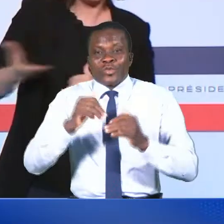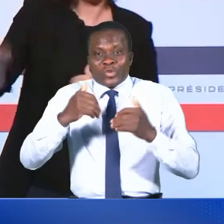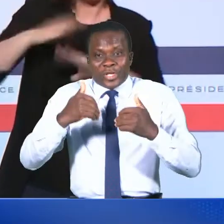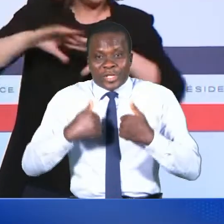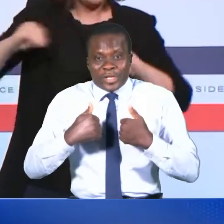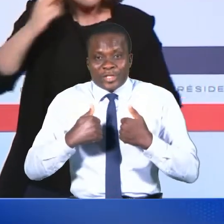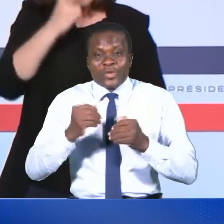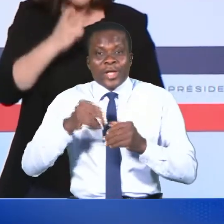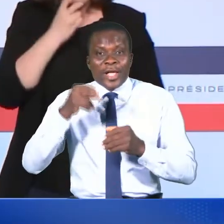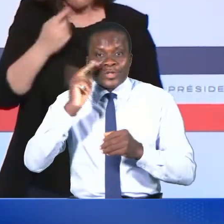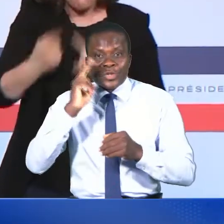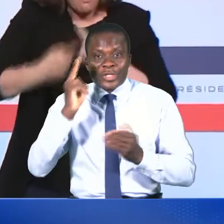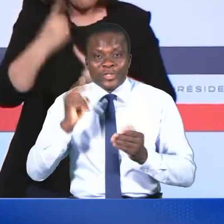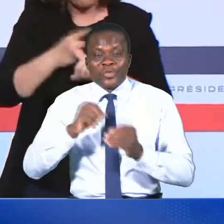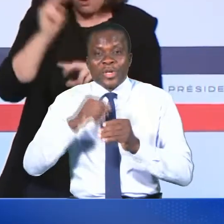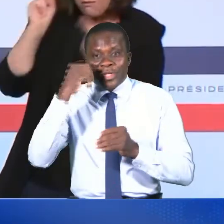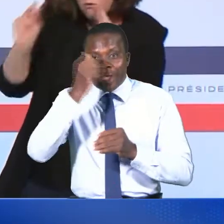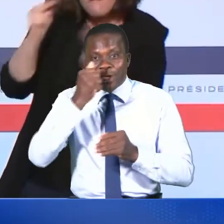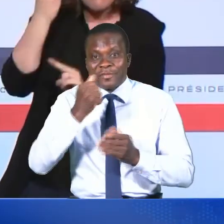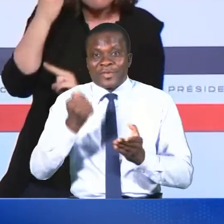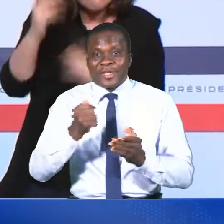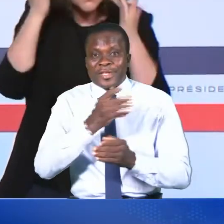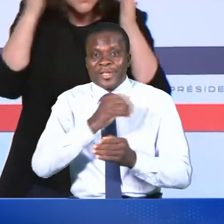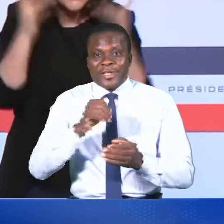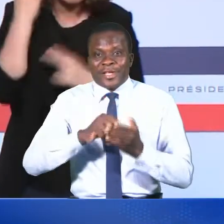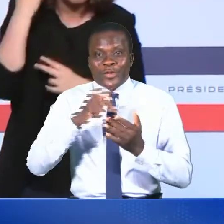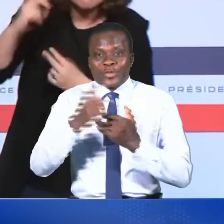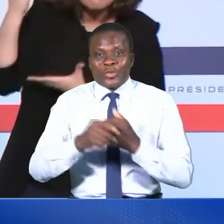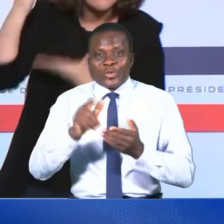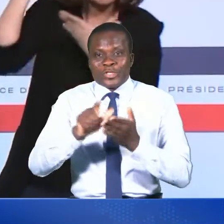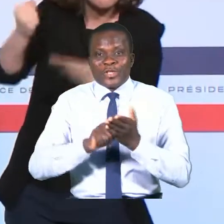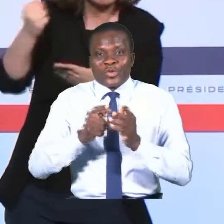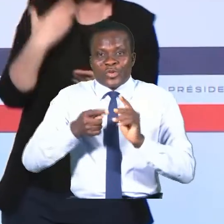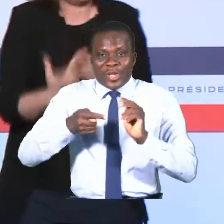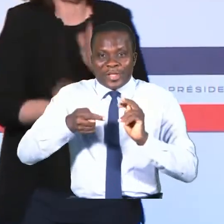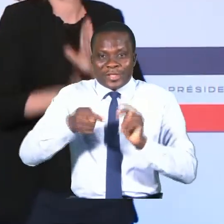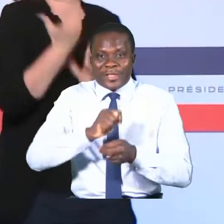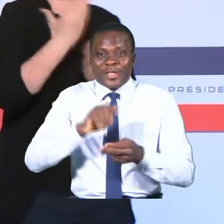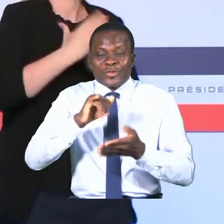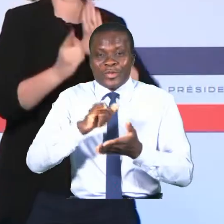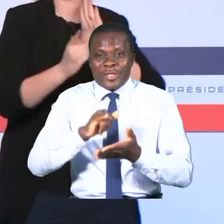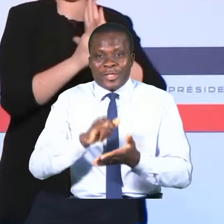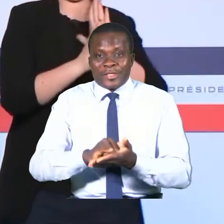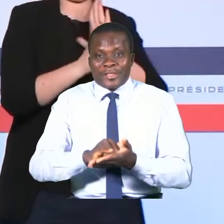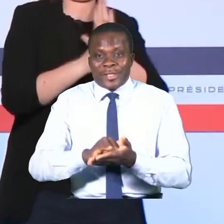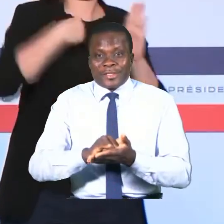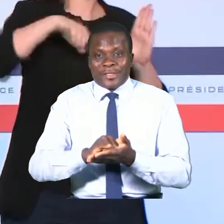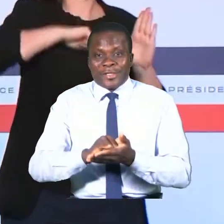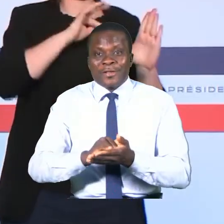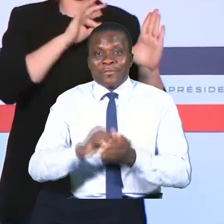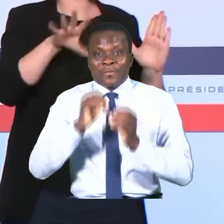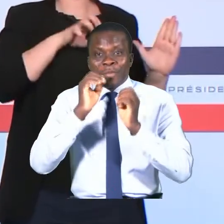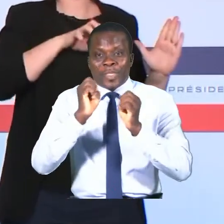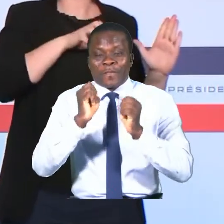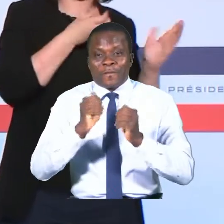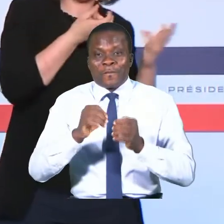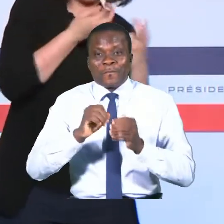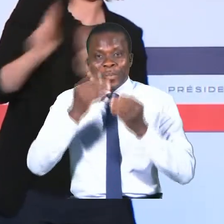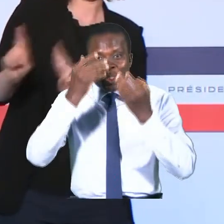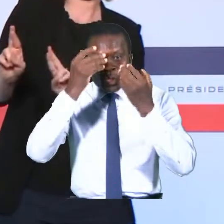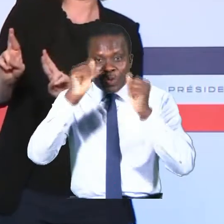histoire en Afrique et que donc ce projet de loi vient traduire cette ambition. Le président